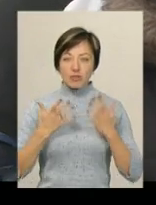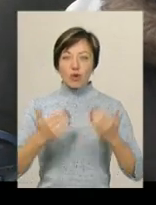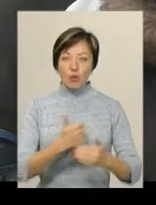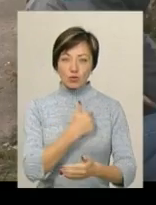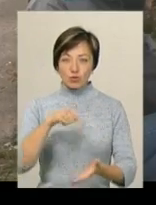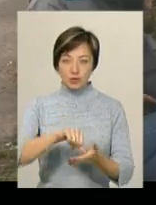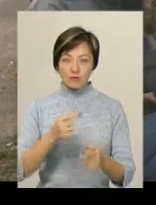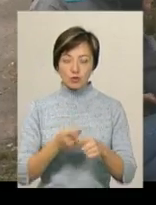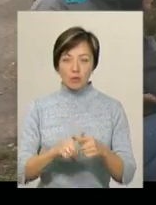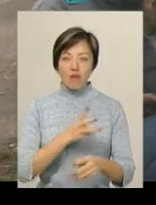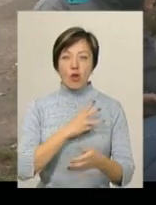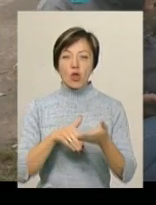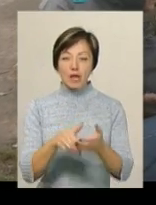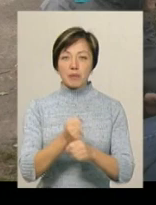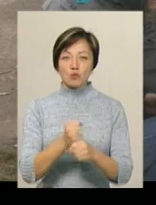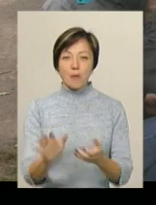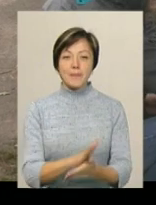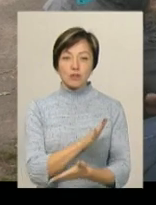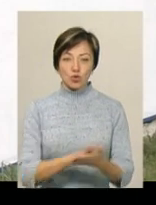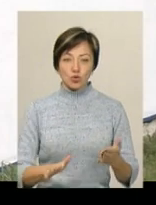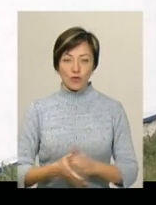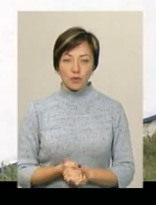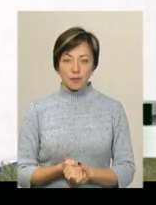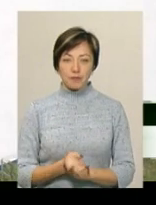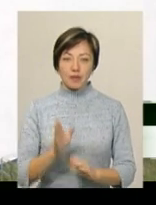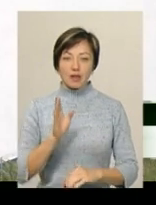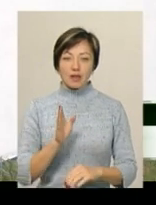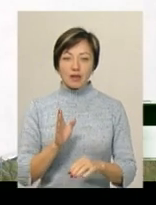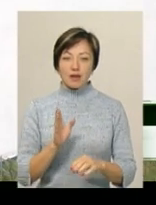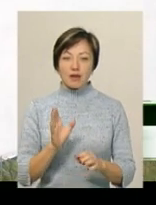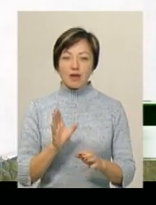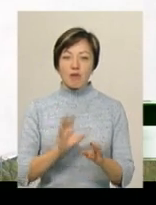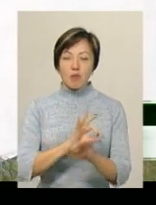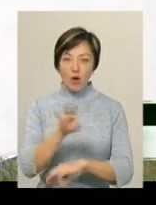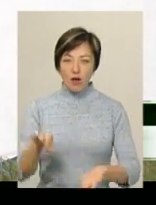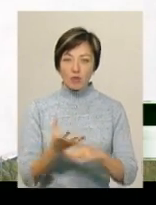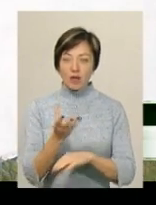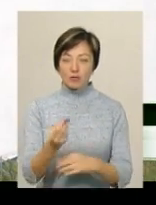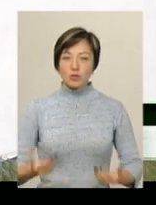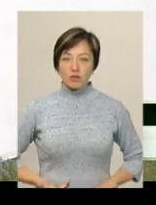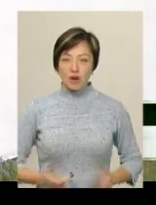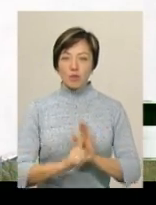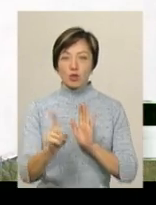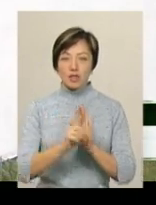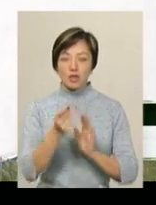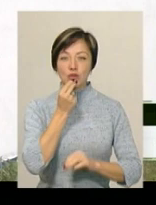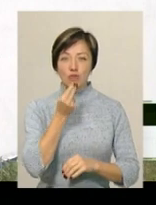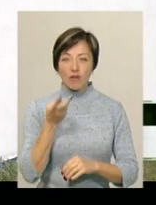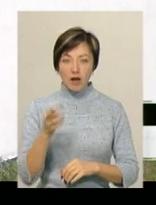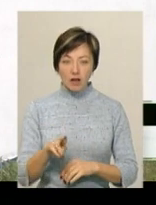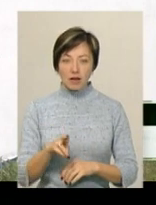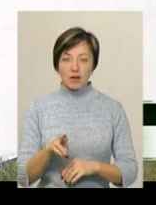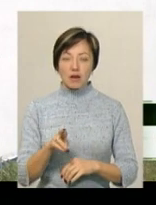взяти участь. Волонтери працюють тут безкоштовно. В рамках проєкту їм оплачується проживання, проїзд і харчування.